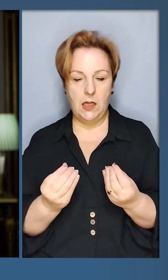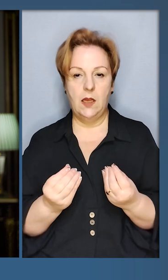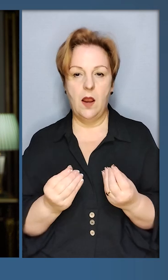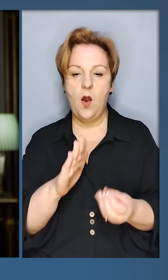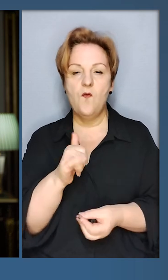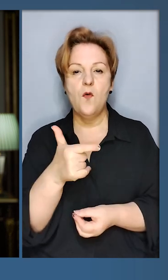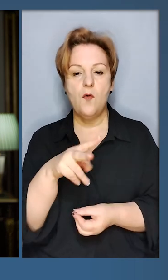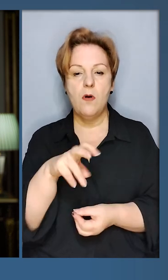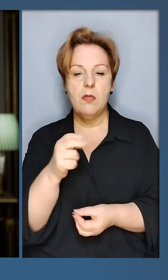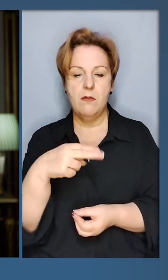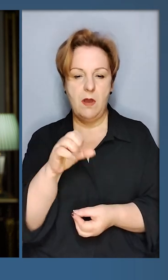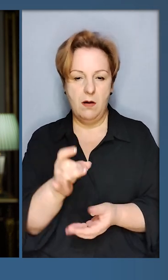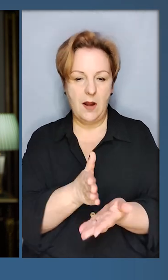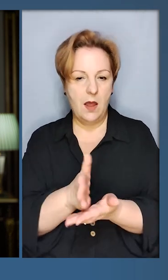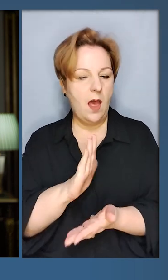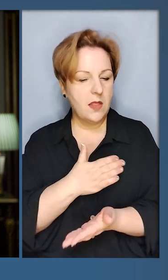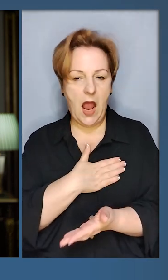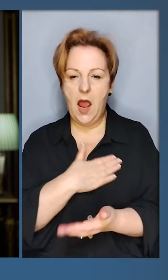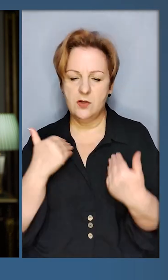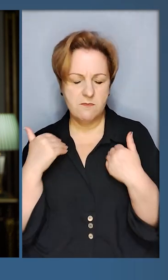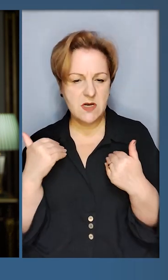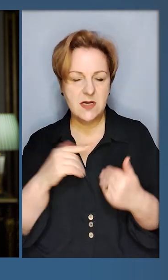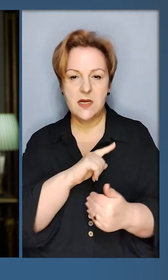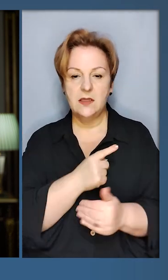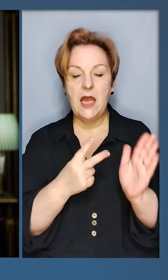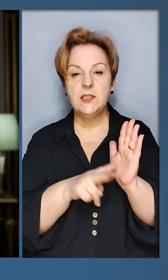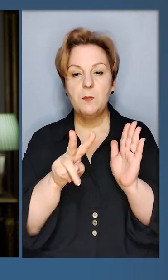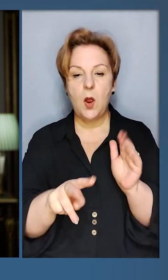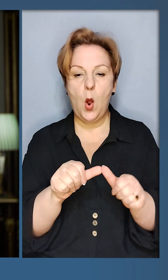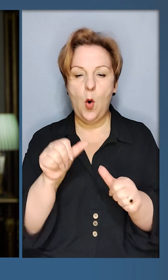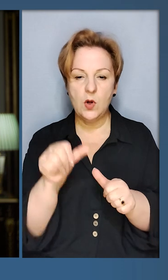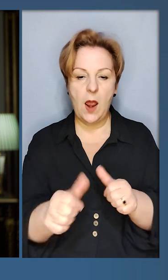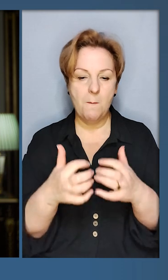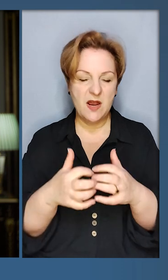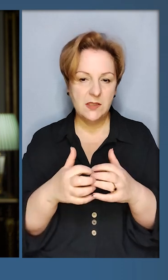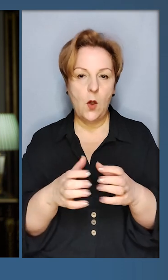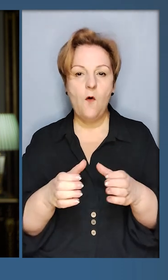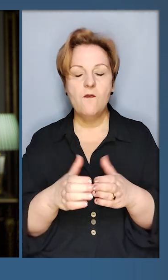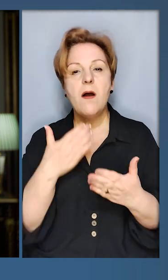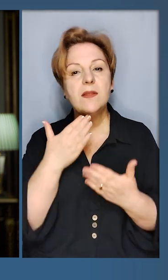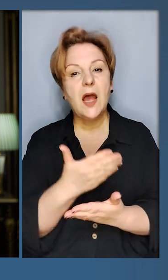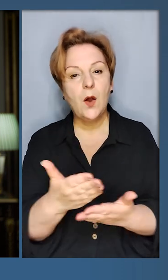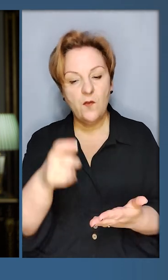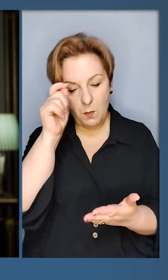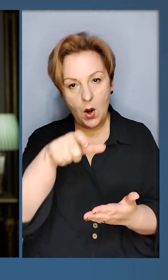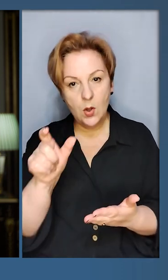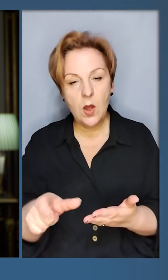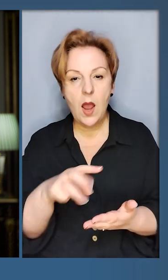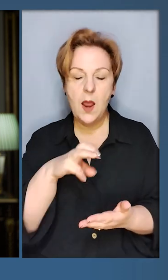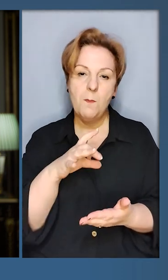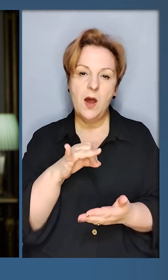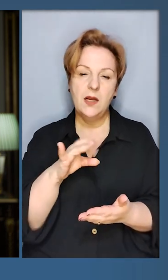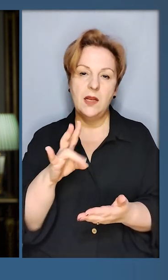вугледарський напрямок. Наша міцна 72-га окрема механізована бригада. Я дякую вам, хлопці,